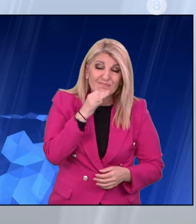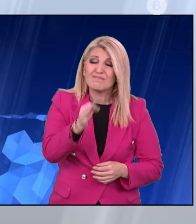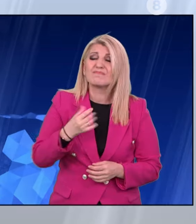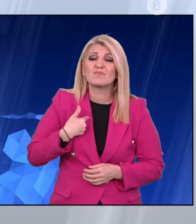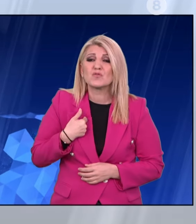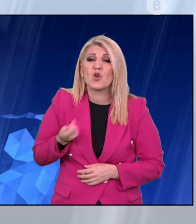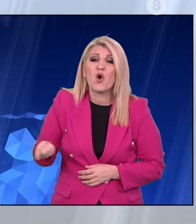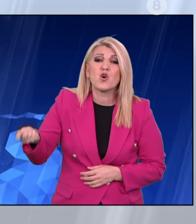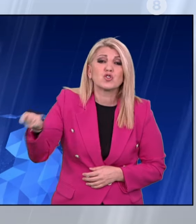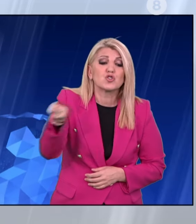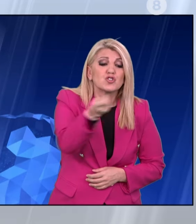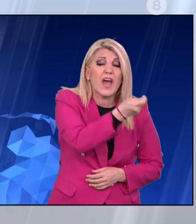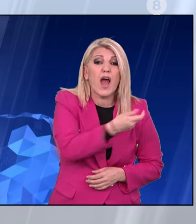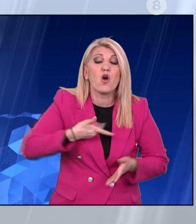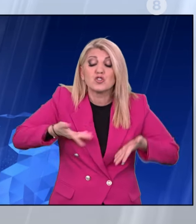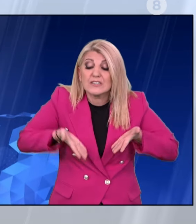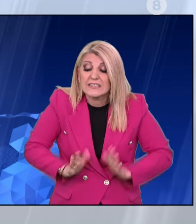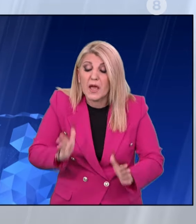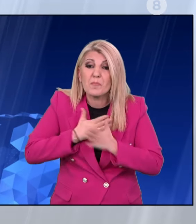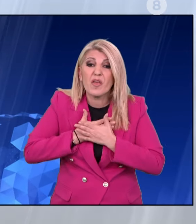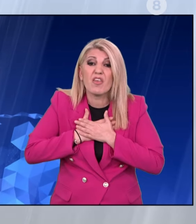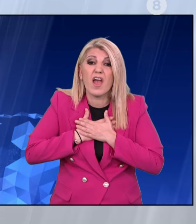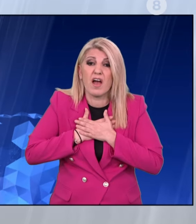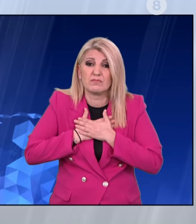Ευχαριστώ πολύ.